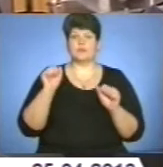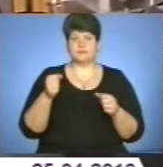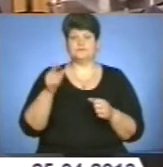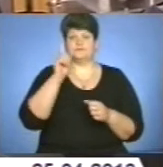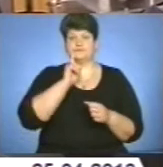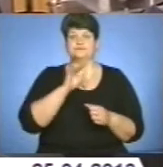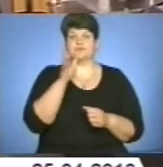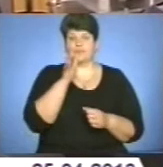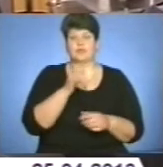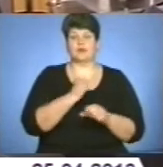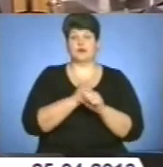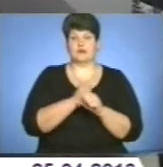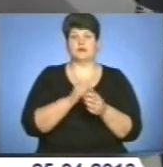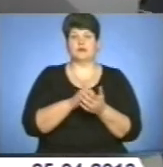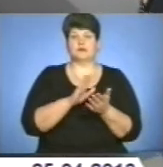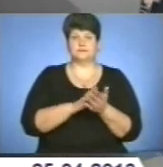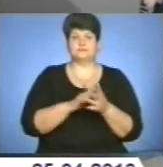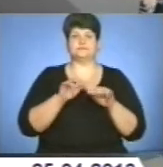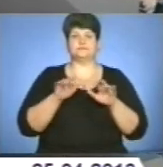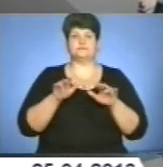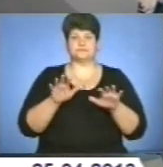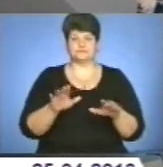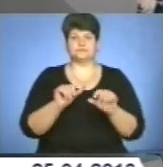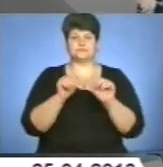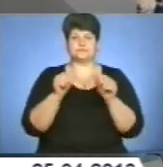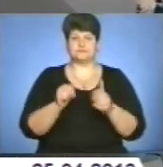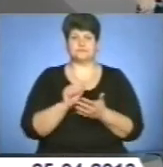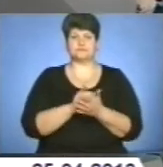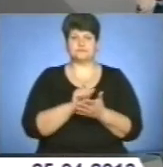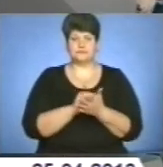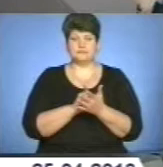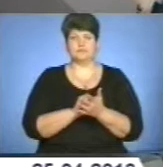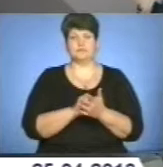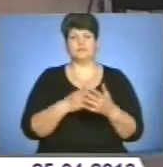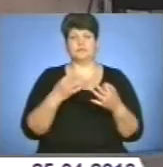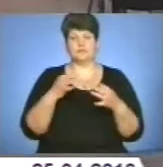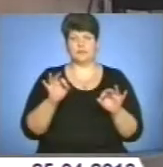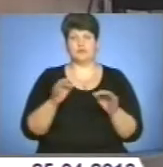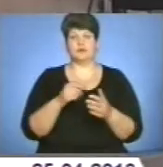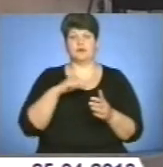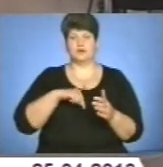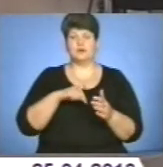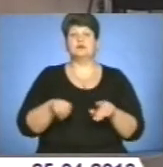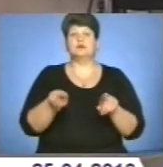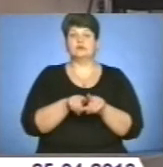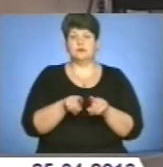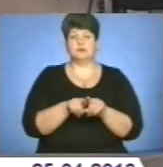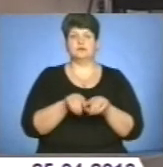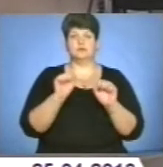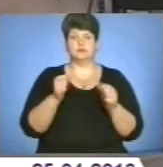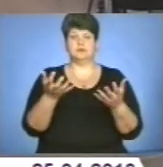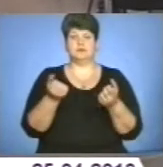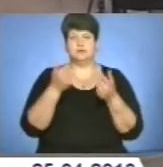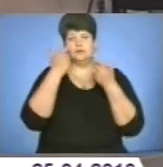них час здійснити реєстраційні процедури та оформити документи дозвільного характеру. Також одержати всю необхідну